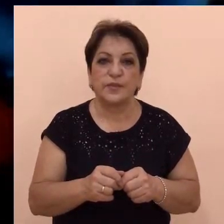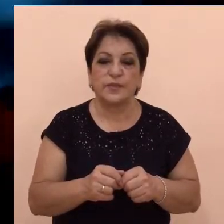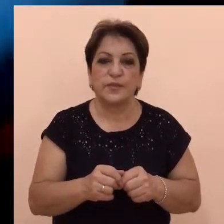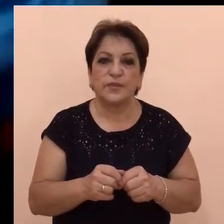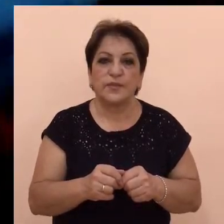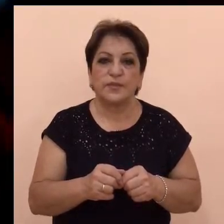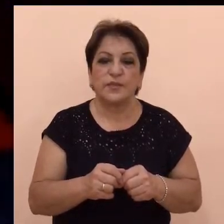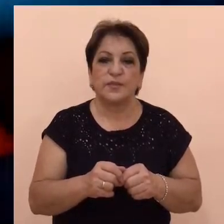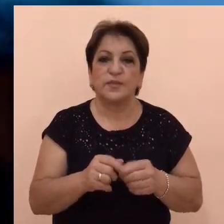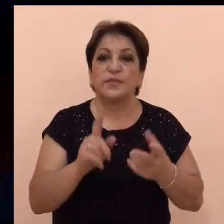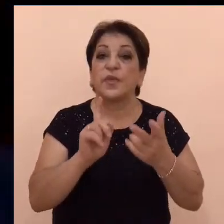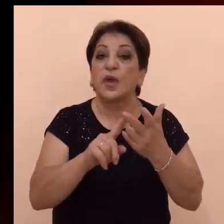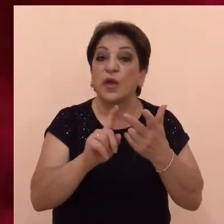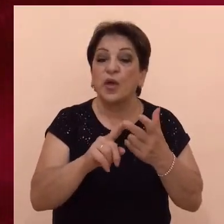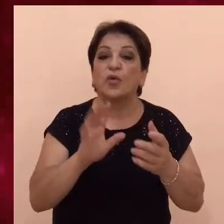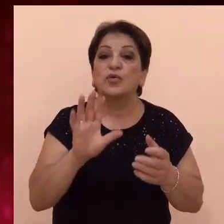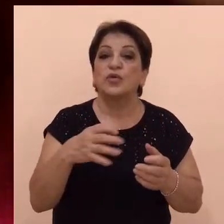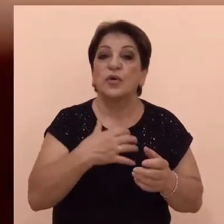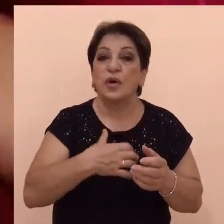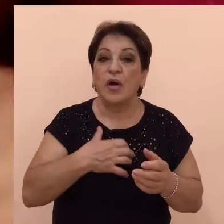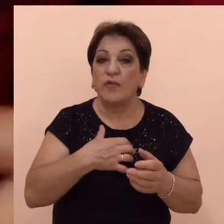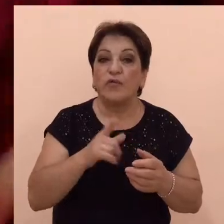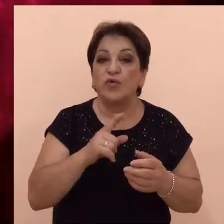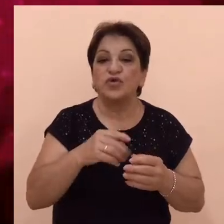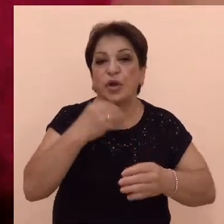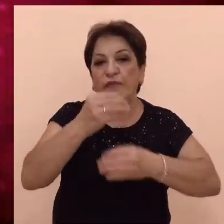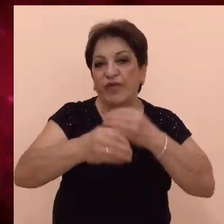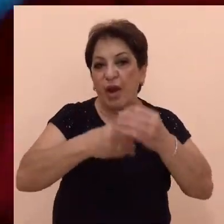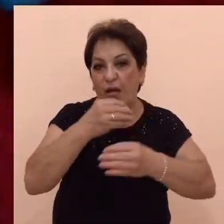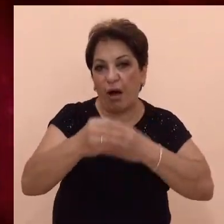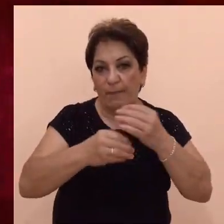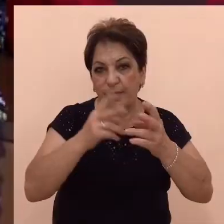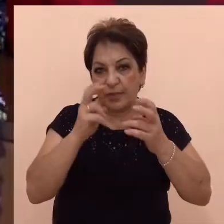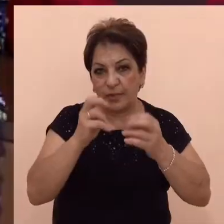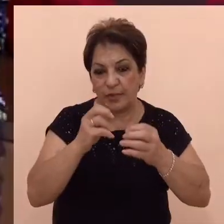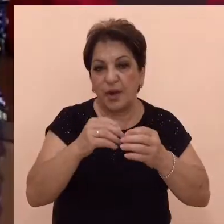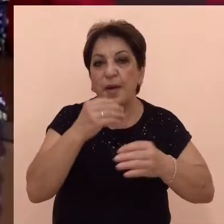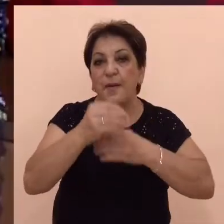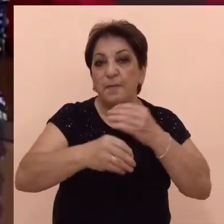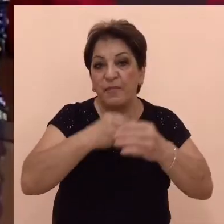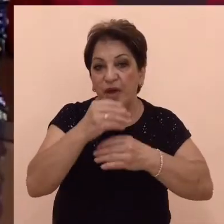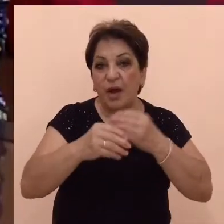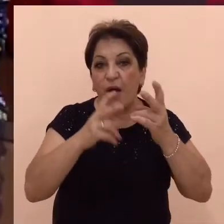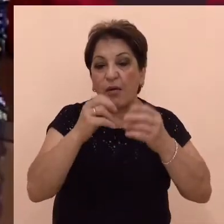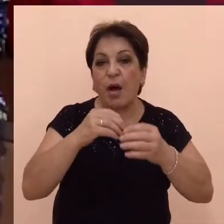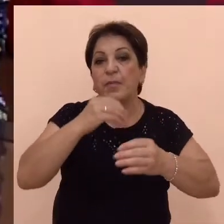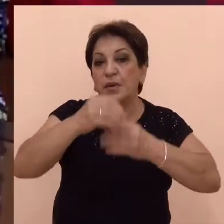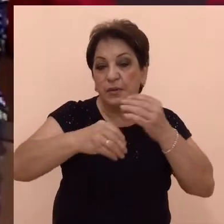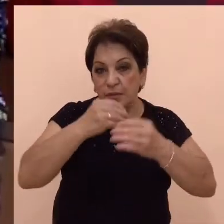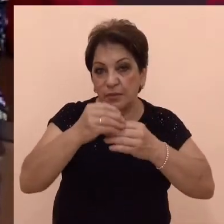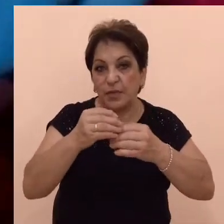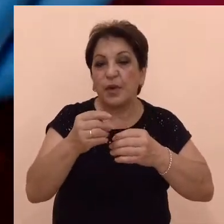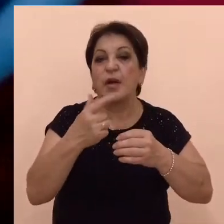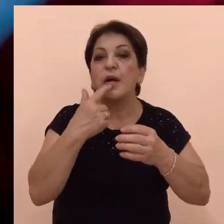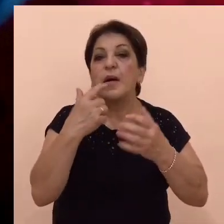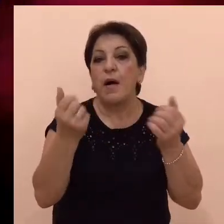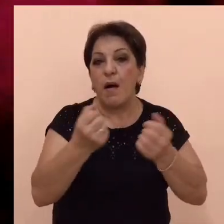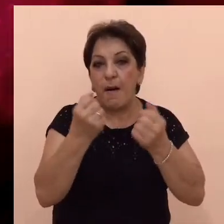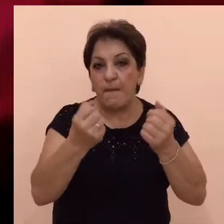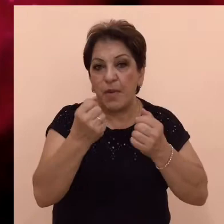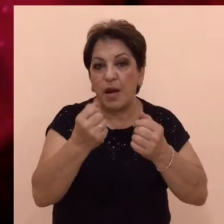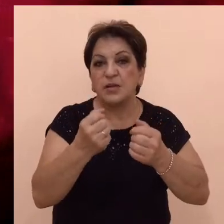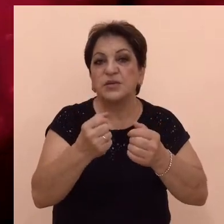Երորդ և ամենակարևոր կետը ճնշող վիրակապի տեղադրումն է։ Ժատույթային վիրակապի մի քանի պտույթով հարկավոր է ամրացնել